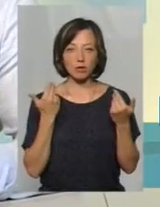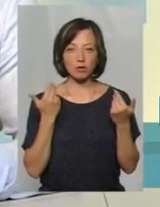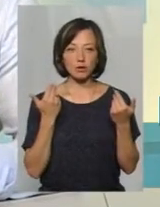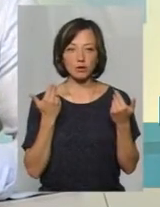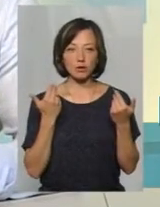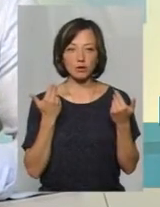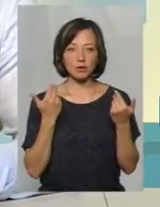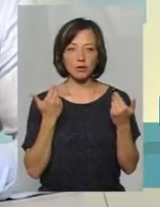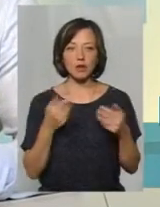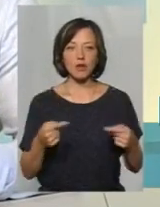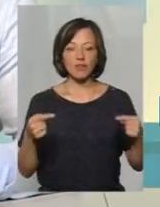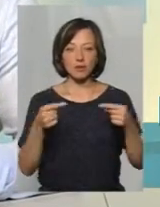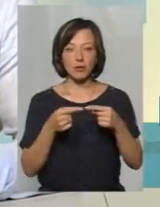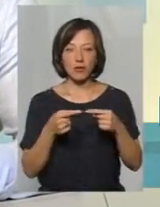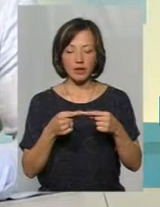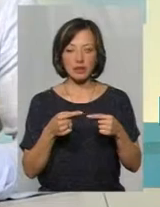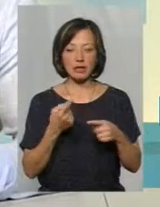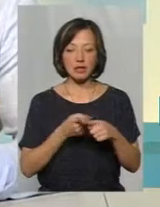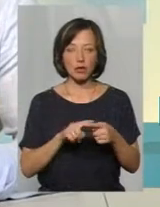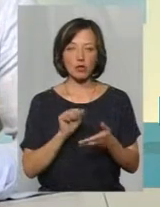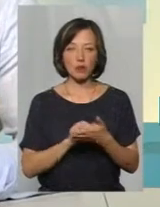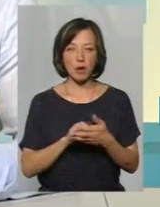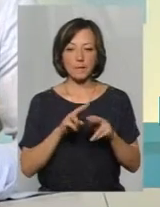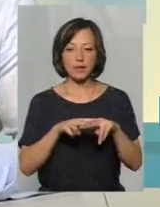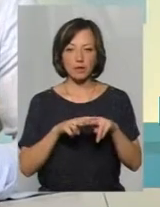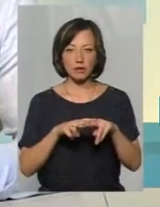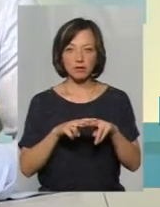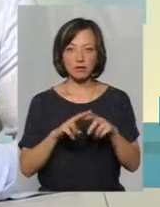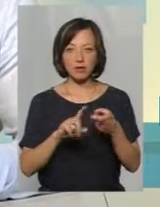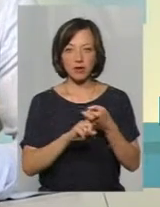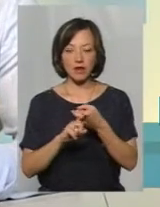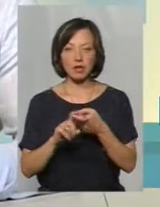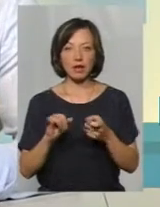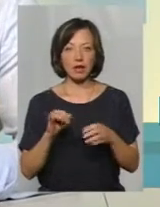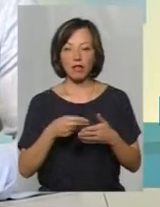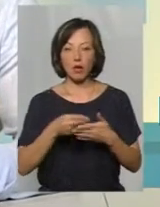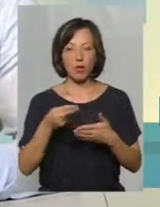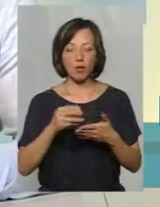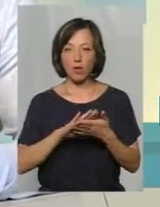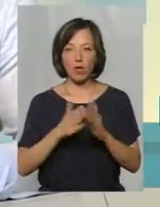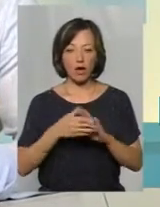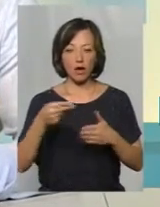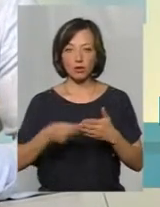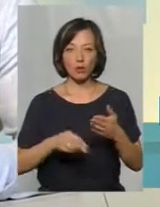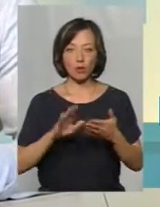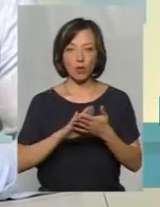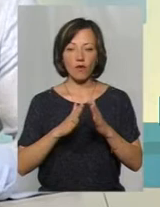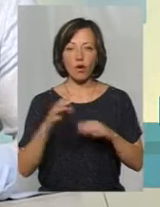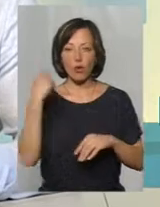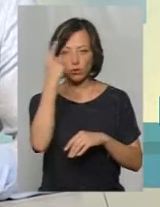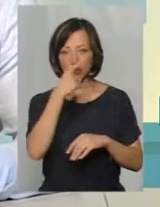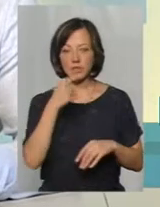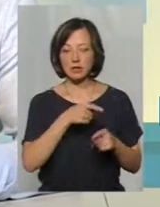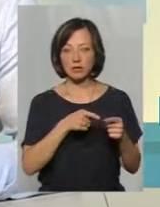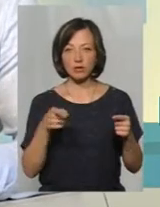мають відповідних на те документів, тобто паспортів прив'язки та не укладено договорів особистого